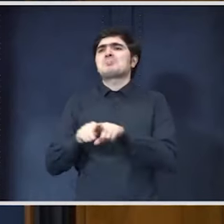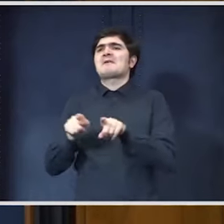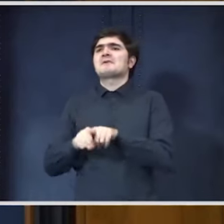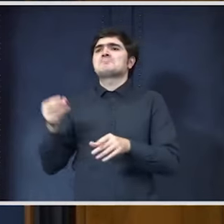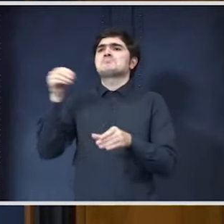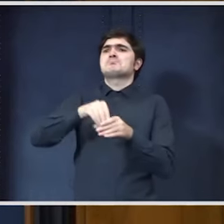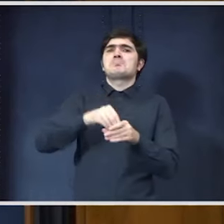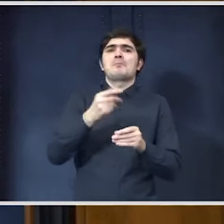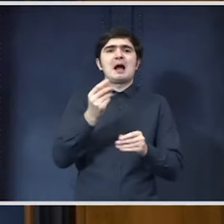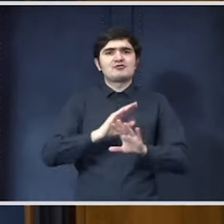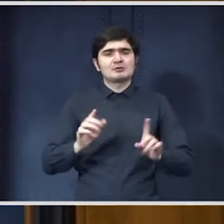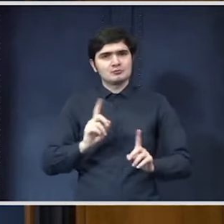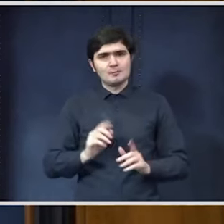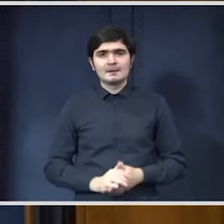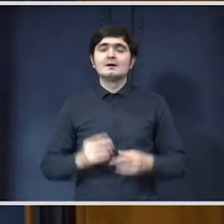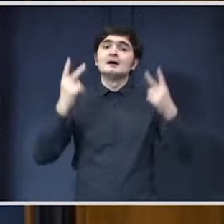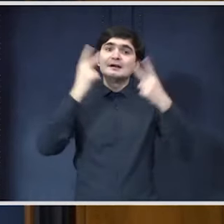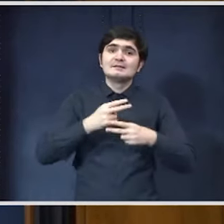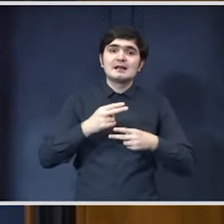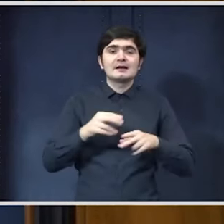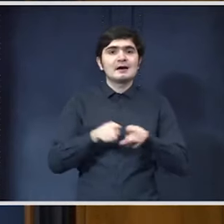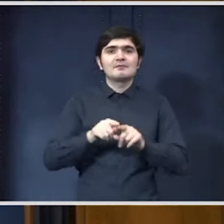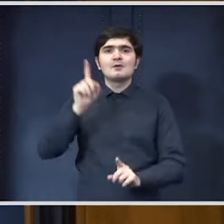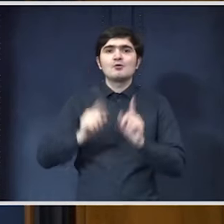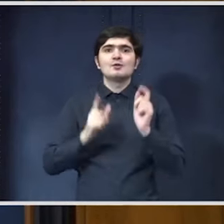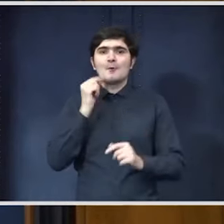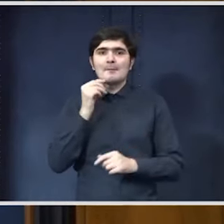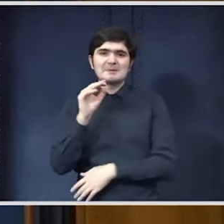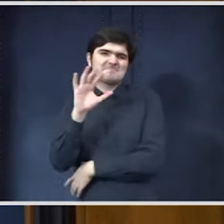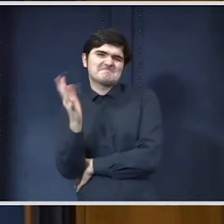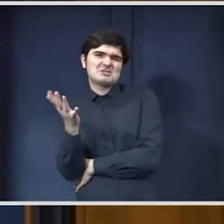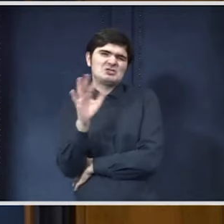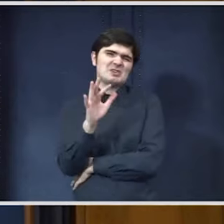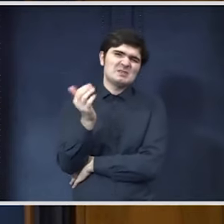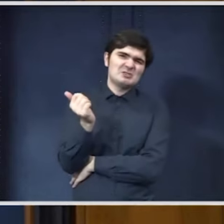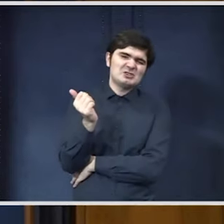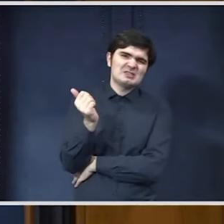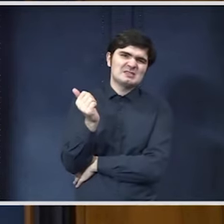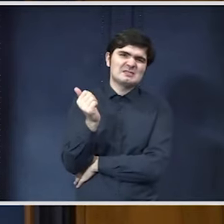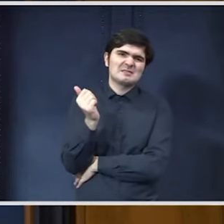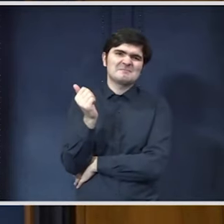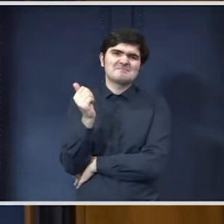bani. Înțelege, pe de altă parte, și scepticismul justificat